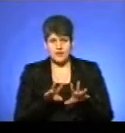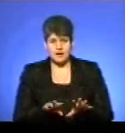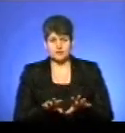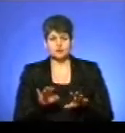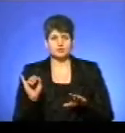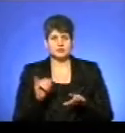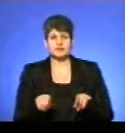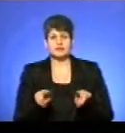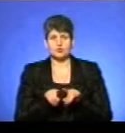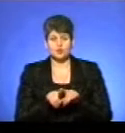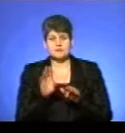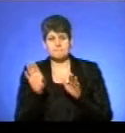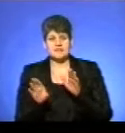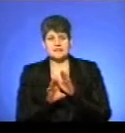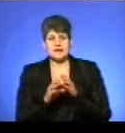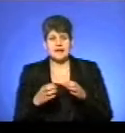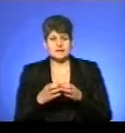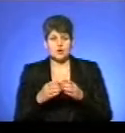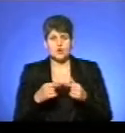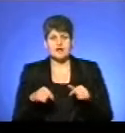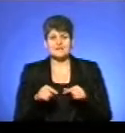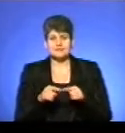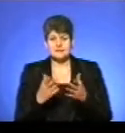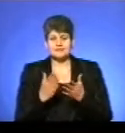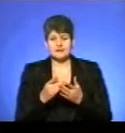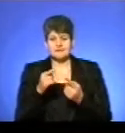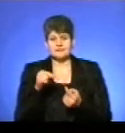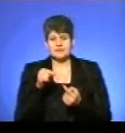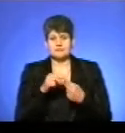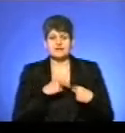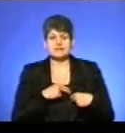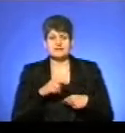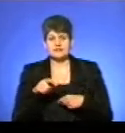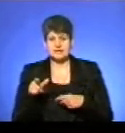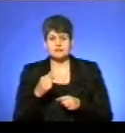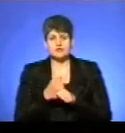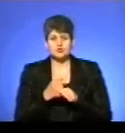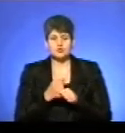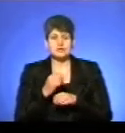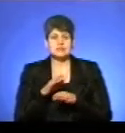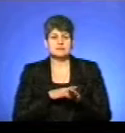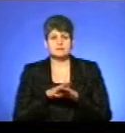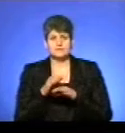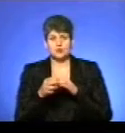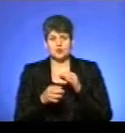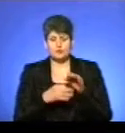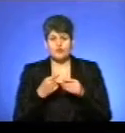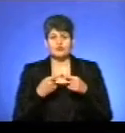з підрядних організаціях є визначені працівники, які працюють цілодобово. Техніка